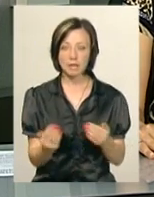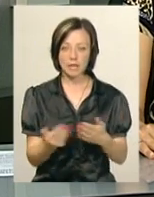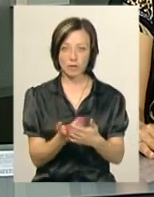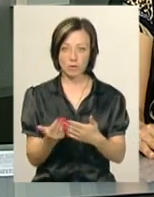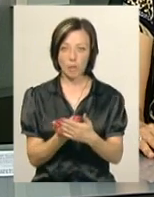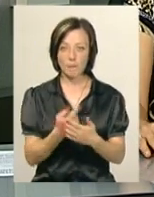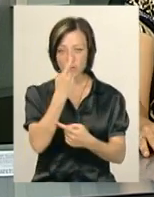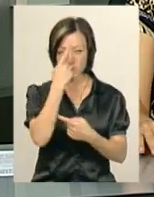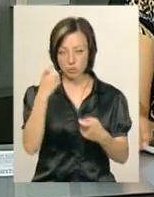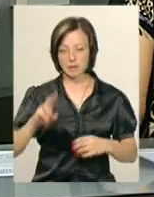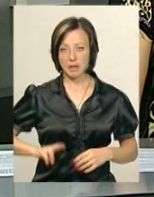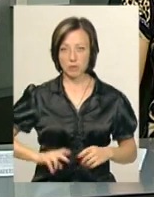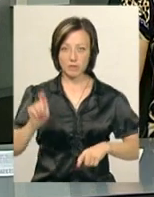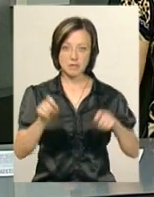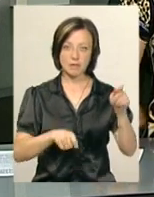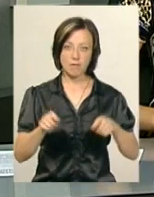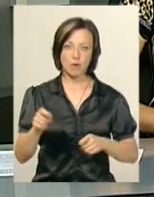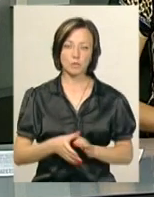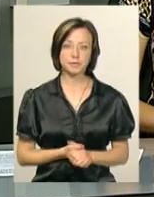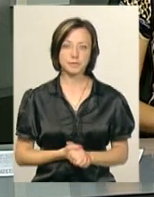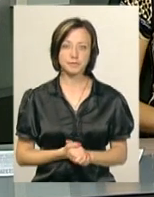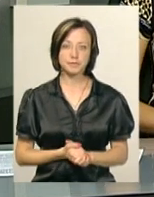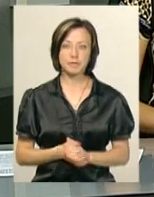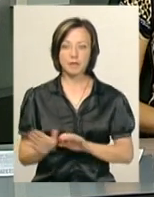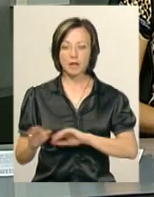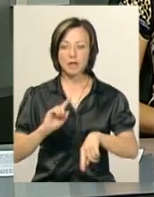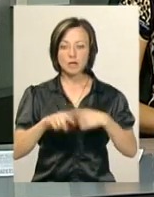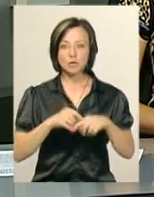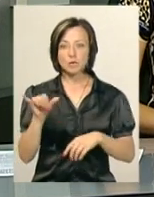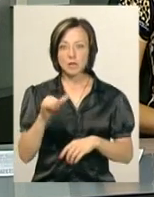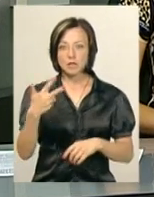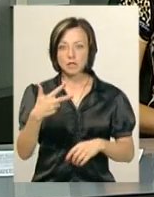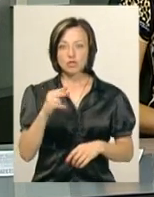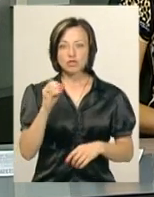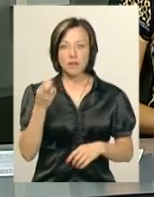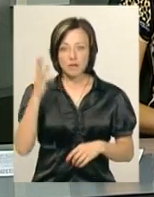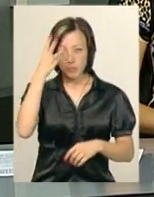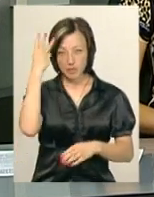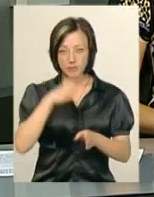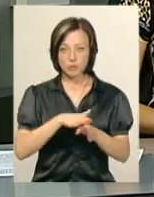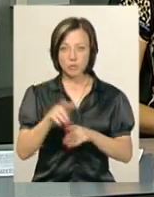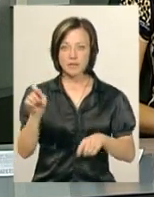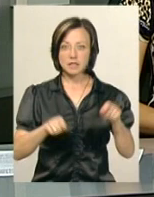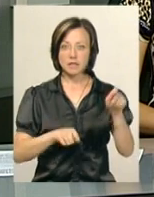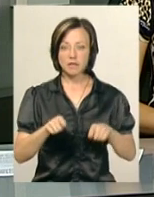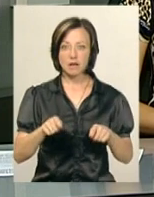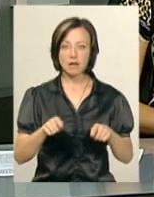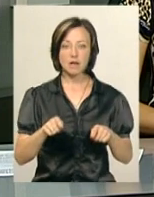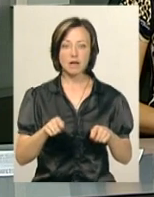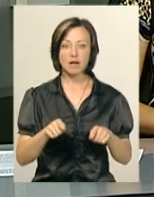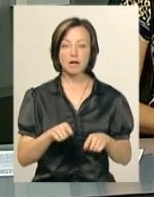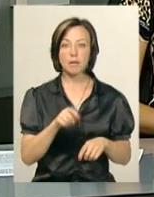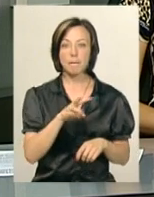фільмів, повідомив Андрій Заяць. Наступної суботи, 30 червня, у Хмельницькому відбудеться фестиваль «Майфест